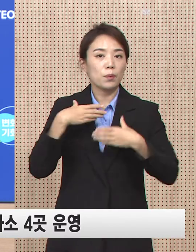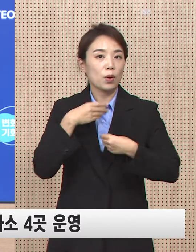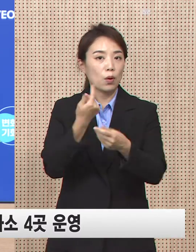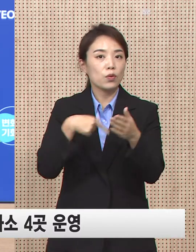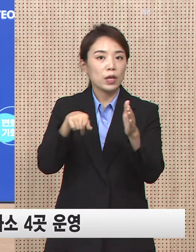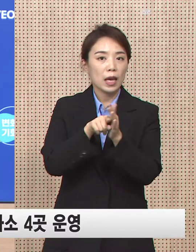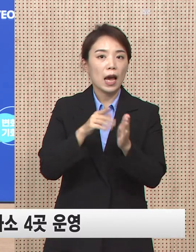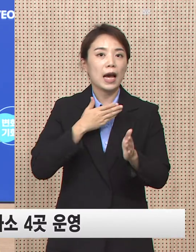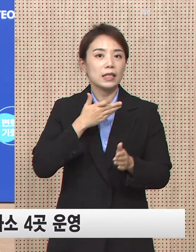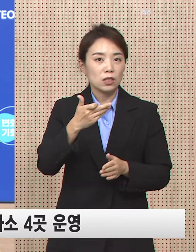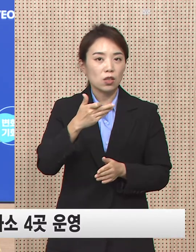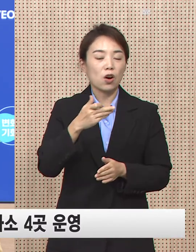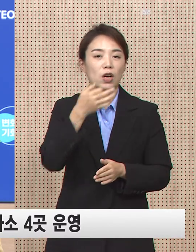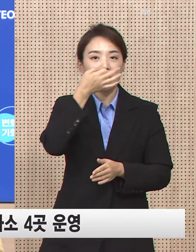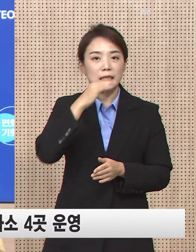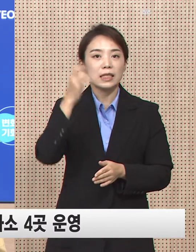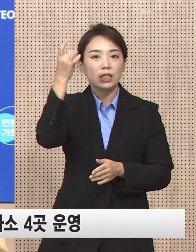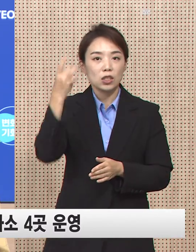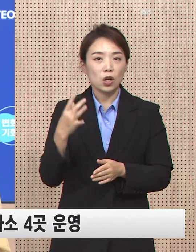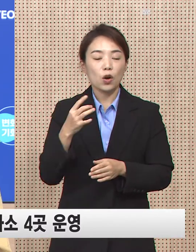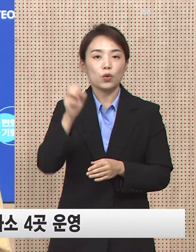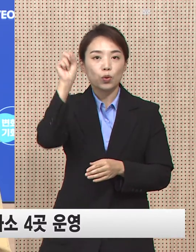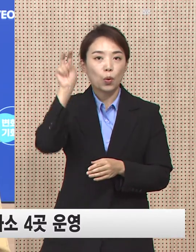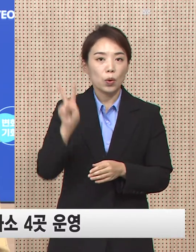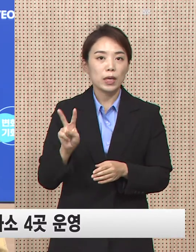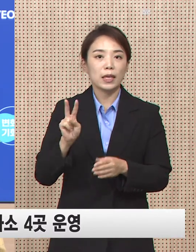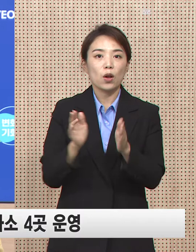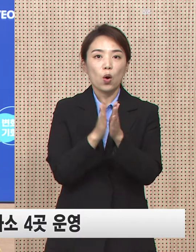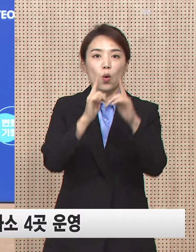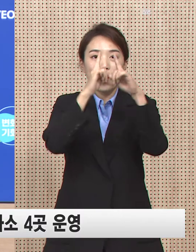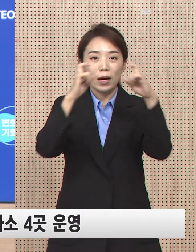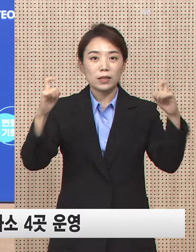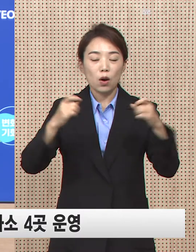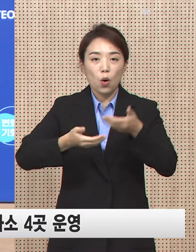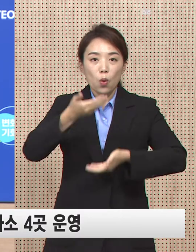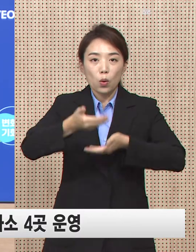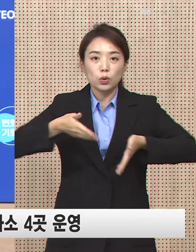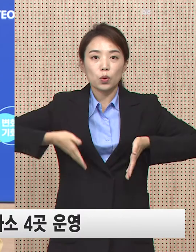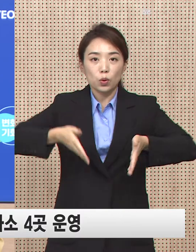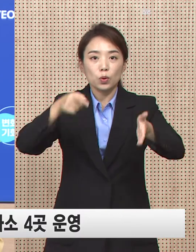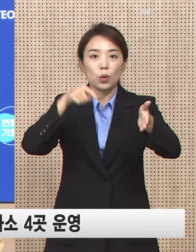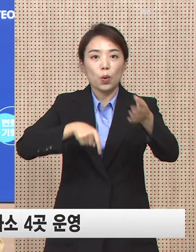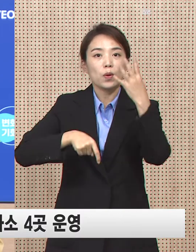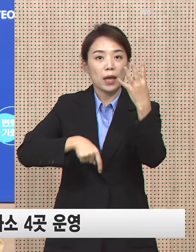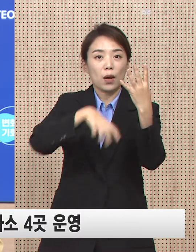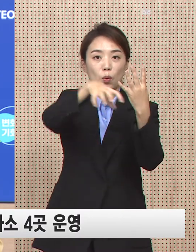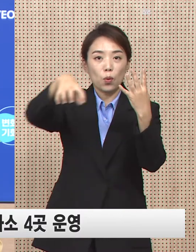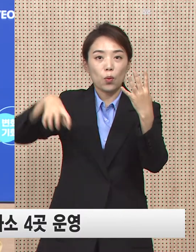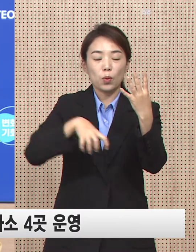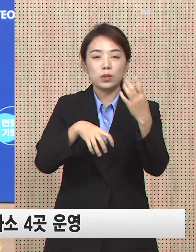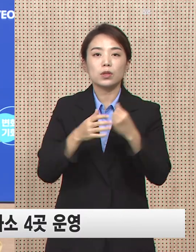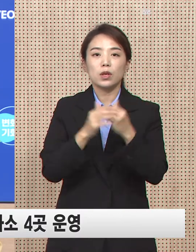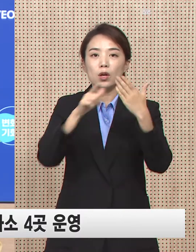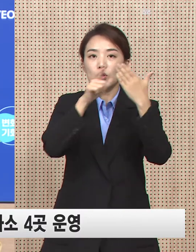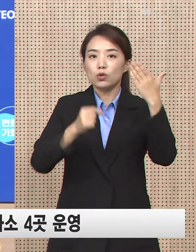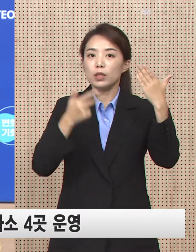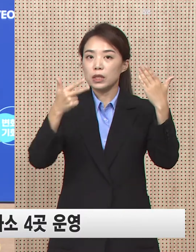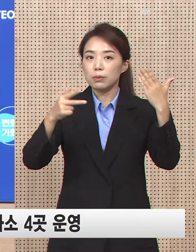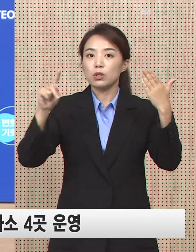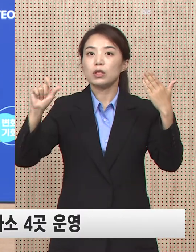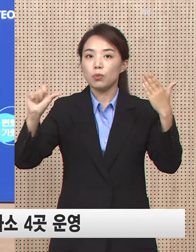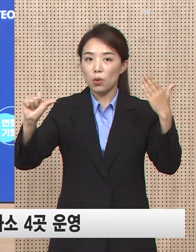안성, 이천, 용인, 화성 등 상인성 고속도로 휴게소에 임시선별검사소 4곳을 9월 7일부터 9월